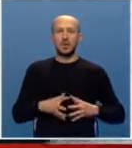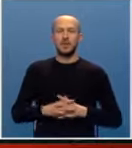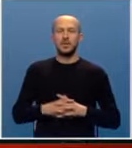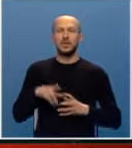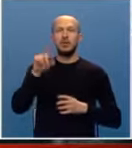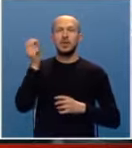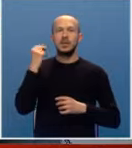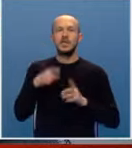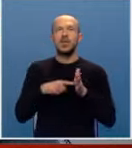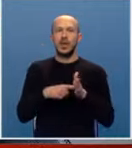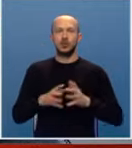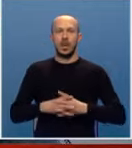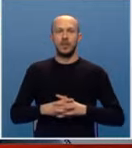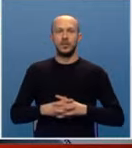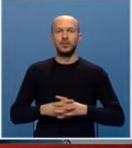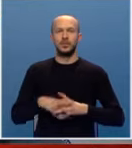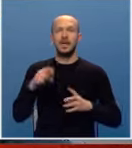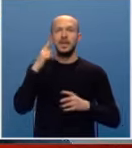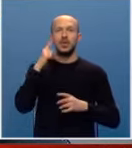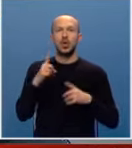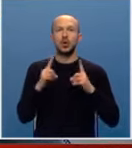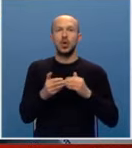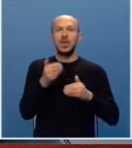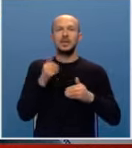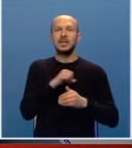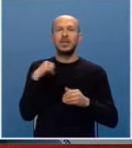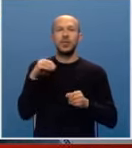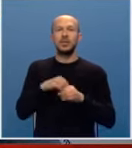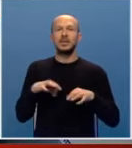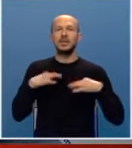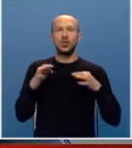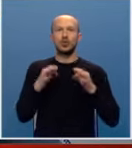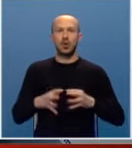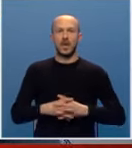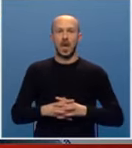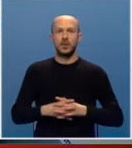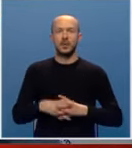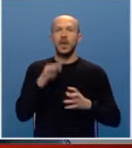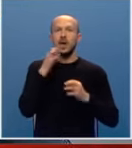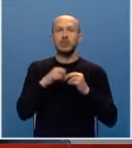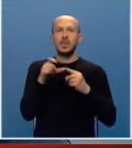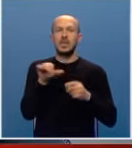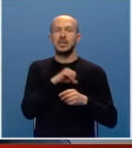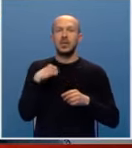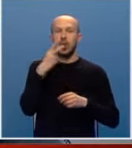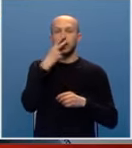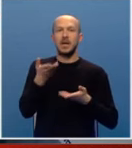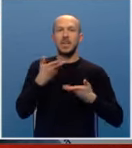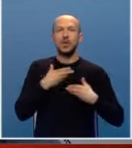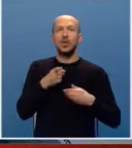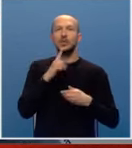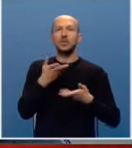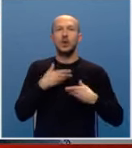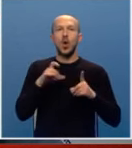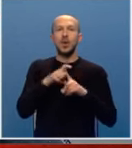Republika Srpska pokazuje da značajno stoji i za samog fonda zdravstvenog osiguranja, jer kad bi se samo gledali prihodi koji se